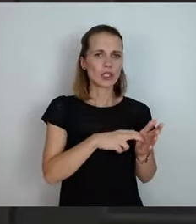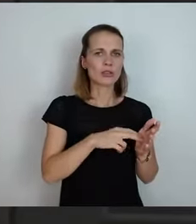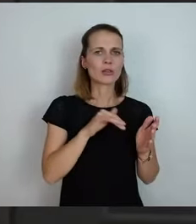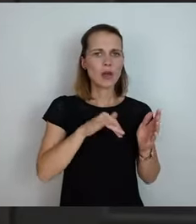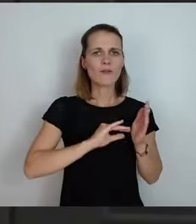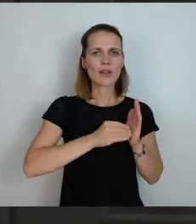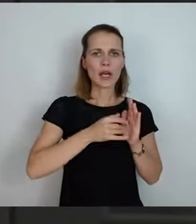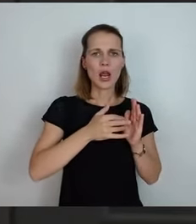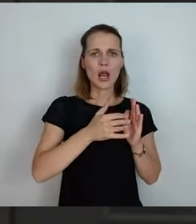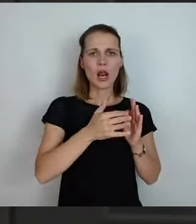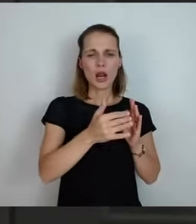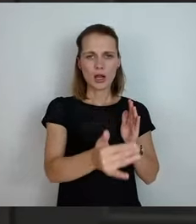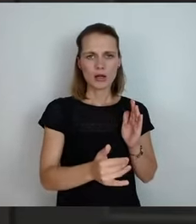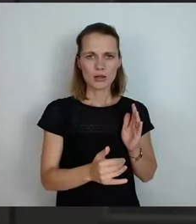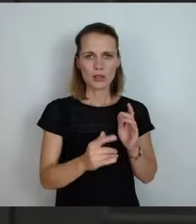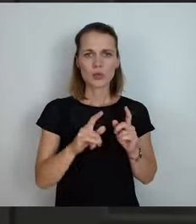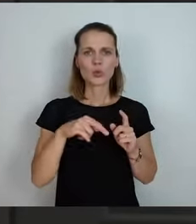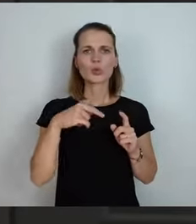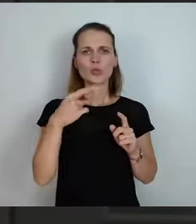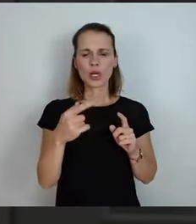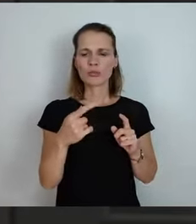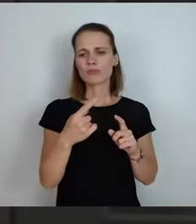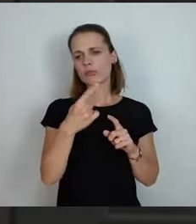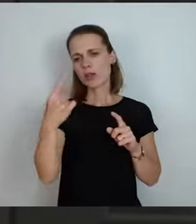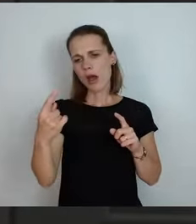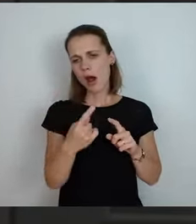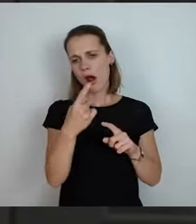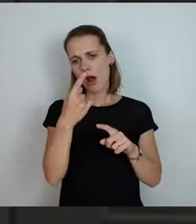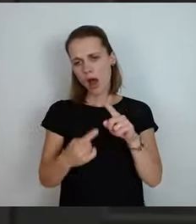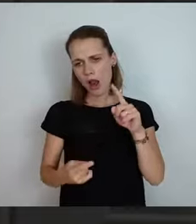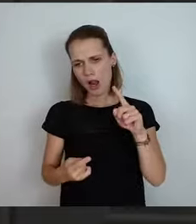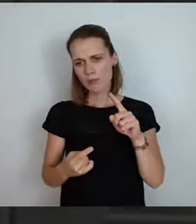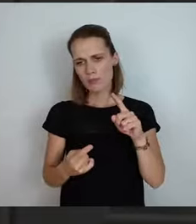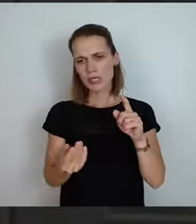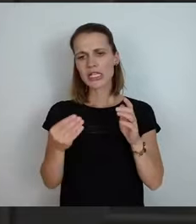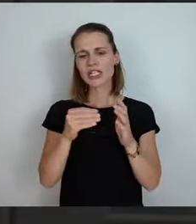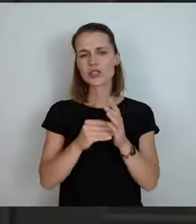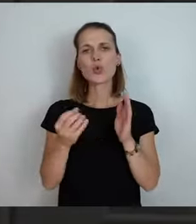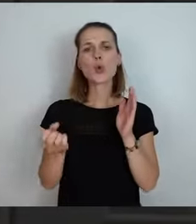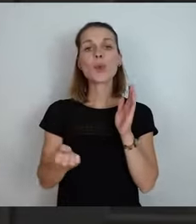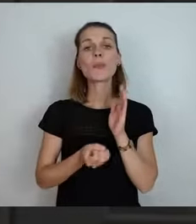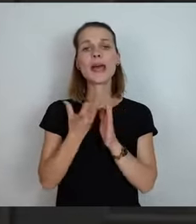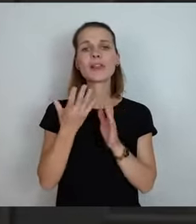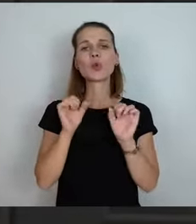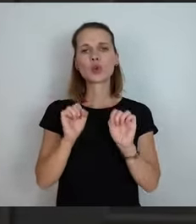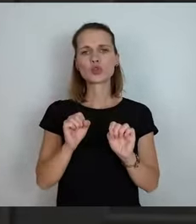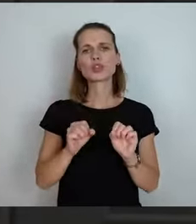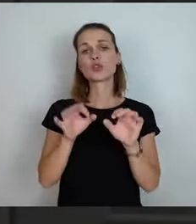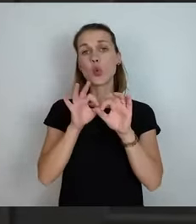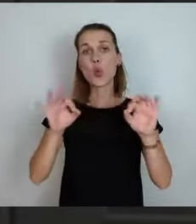Und dann waren noch anderthalb Jahre lang Naturschutzgutachten zu erstellen und so weiter. Sie kennen das ja.